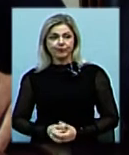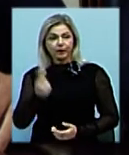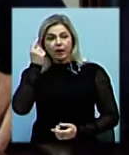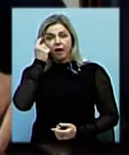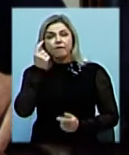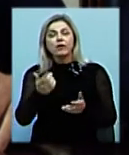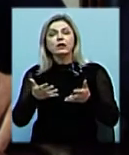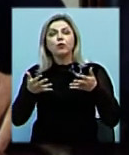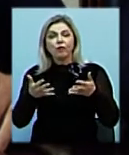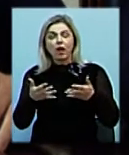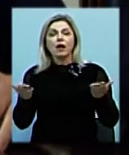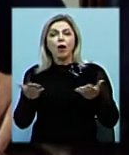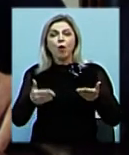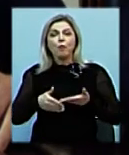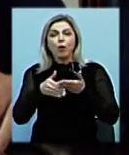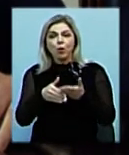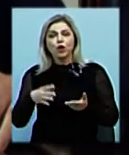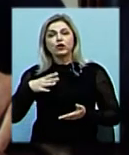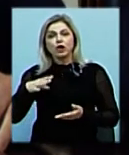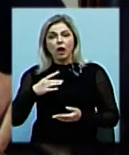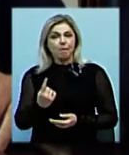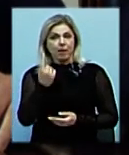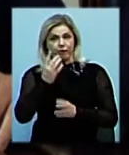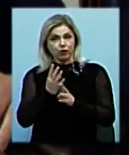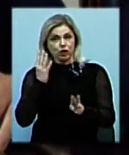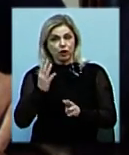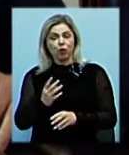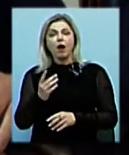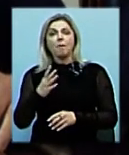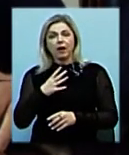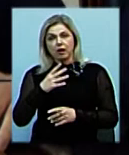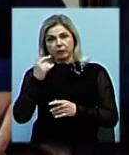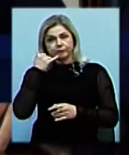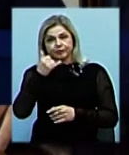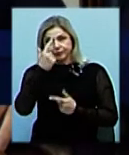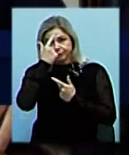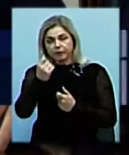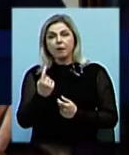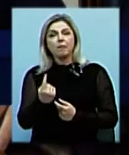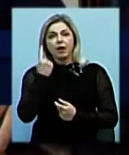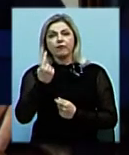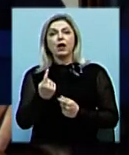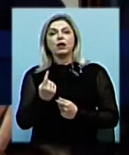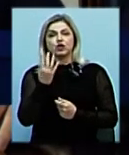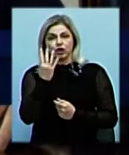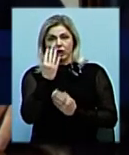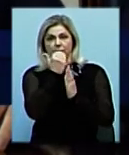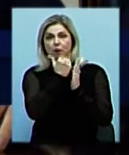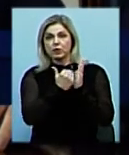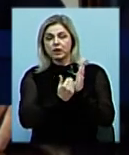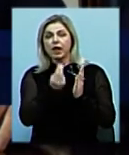З'ясували, якої допомоги чекають в першу чергу. Було озвучено в даному етапі перші чотири позиції.